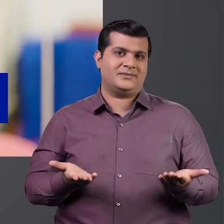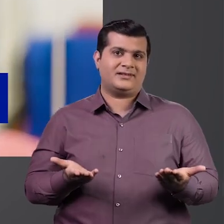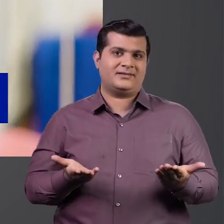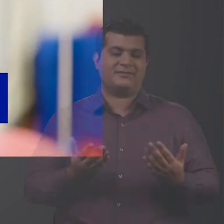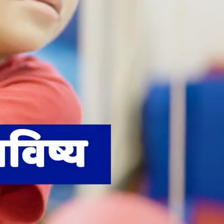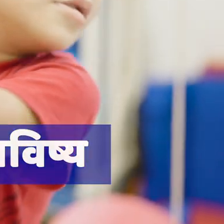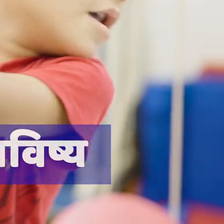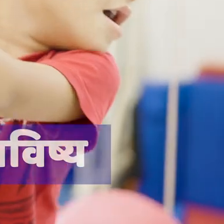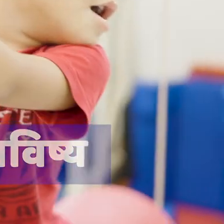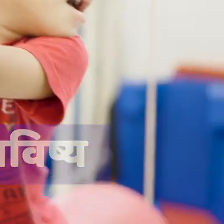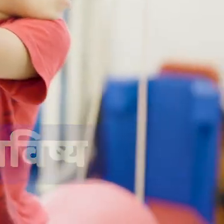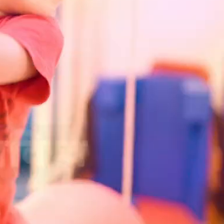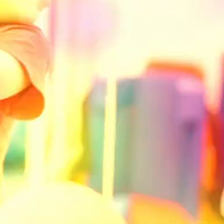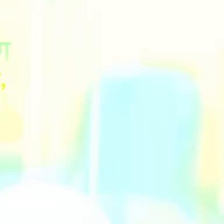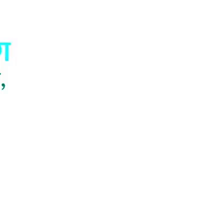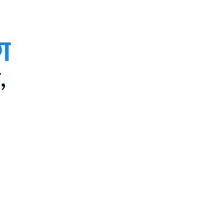भविश्य